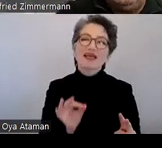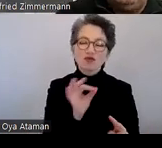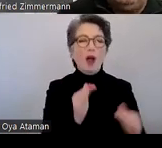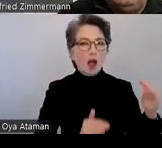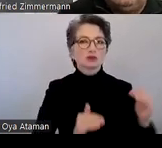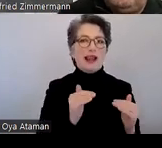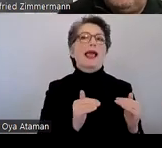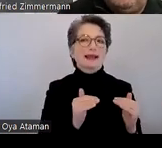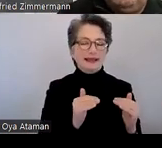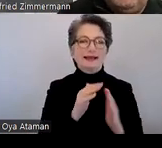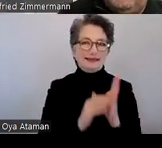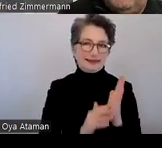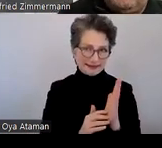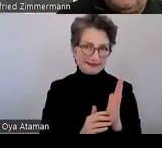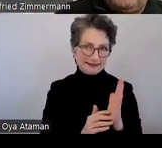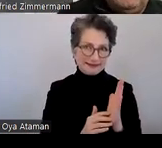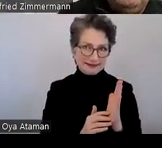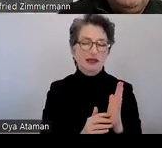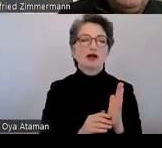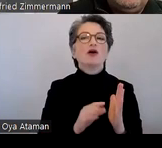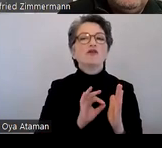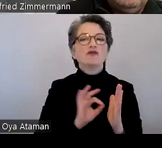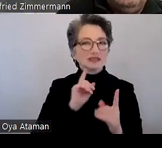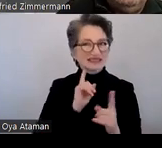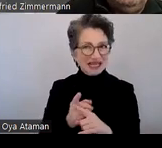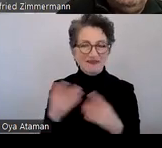für Screenreader interpretierbar zu sein.